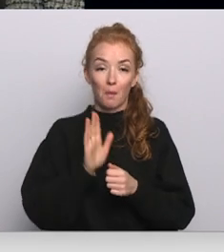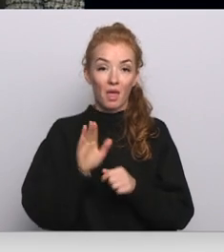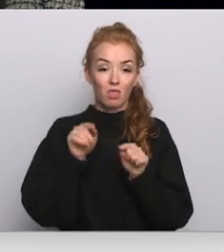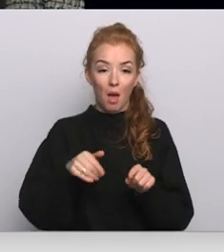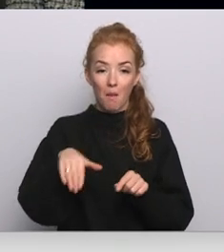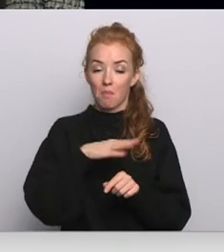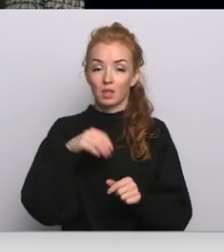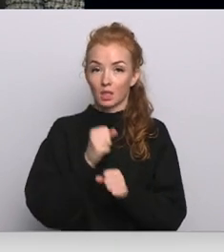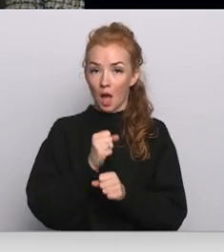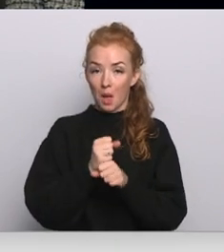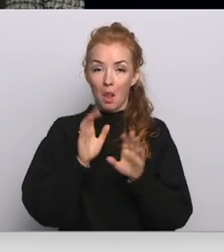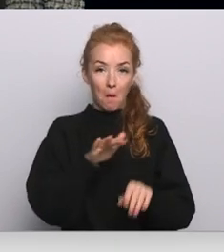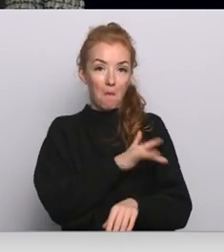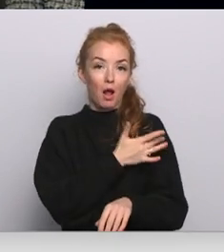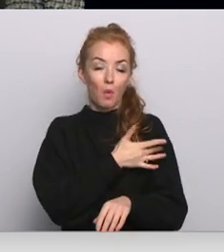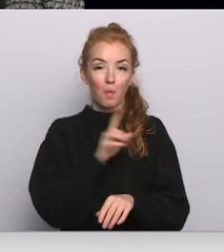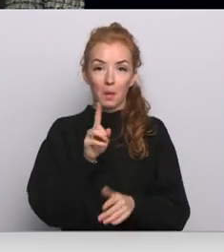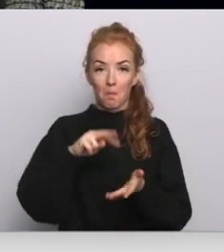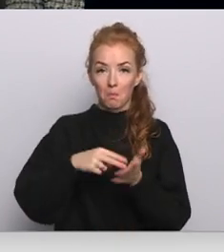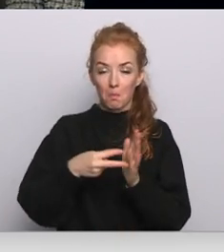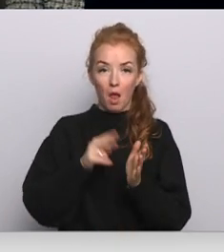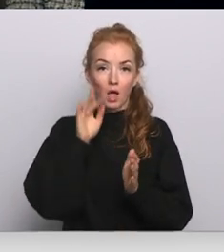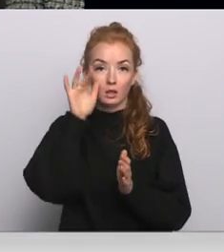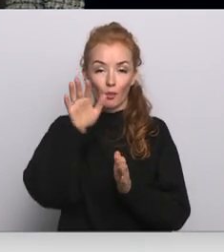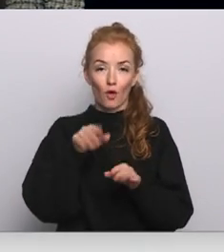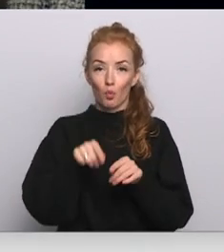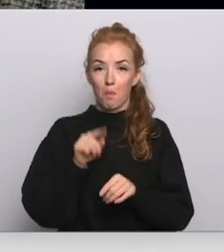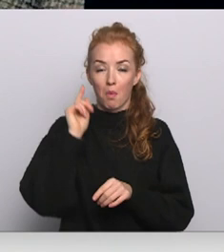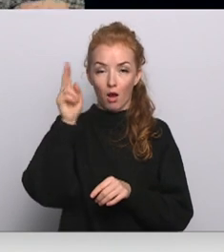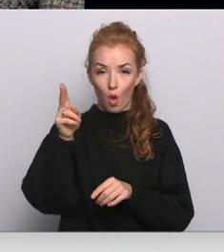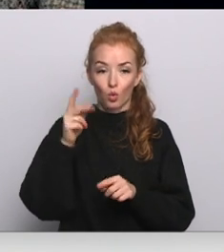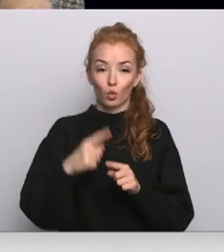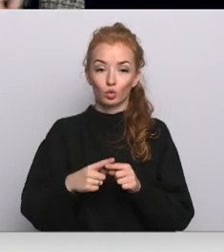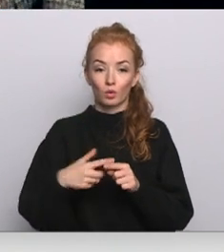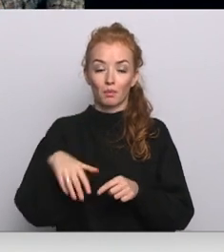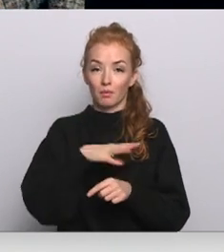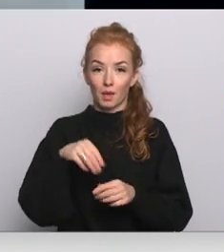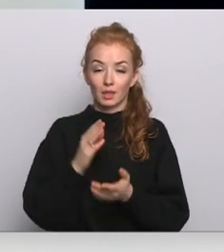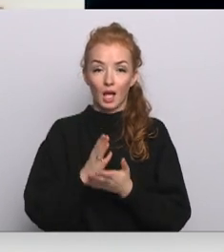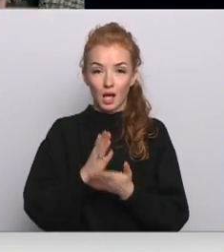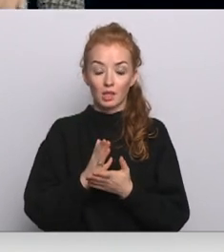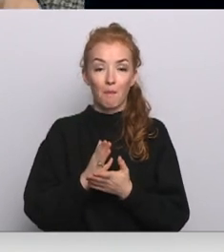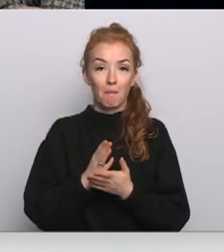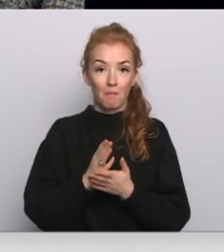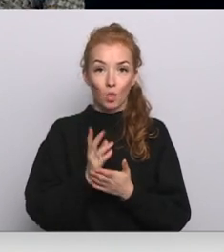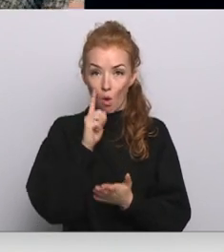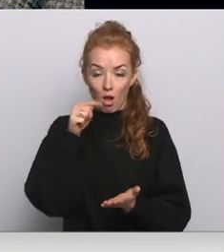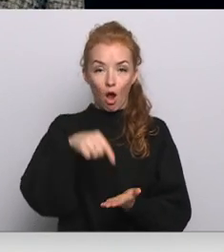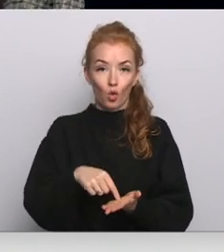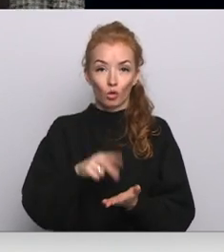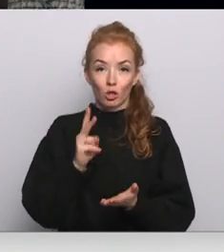lai mums pakalpojums būtu paredzams un uz to varētu paļauties. Mēs esam tik tālu tikuši, ka